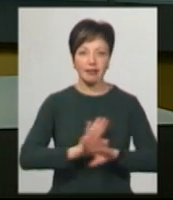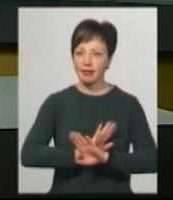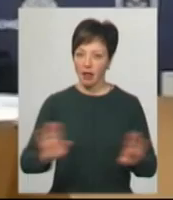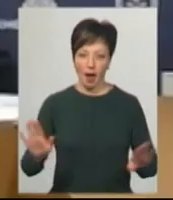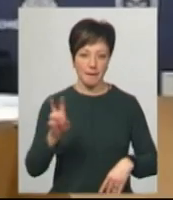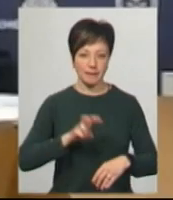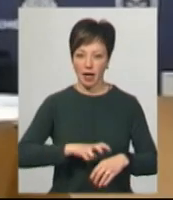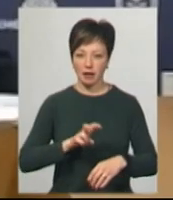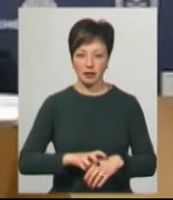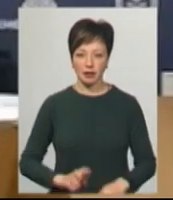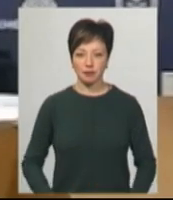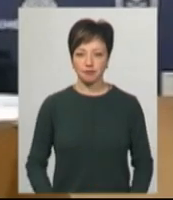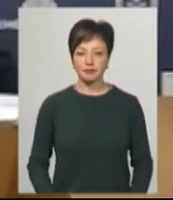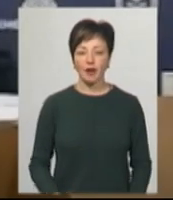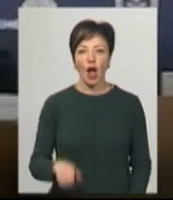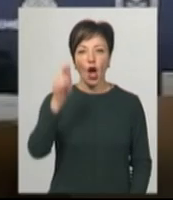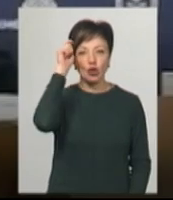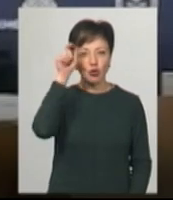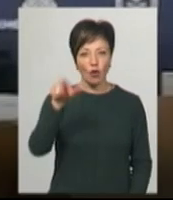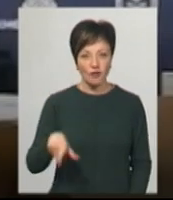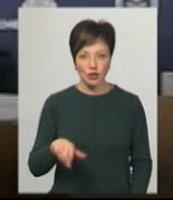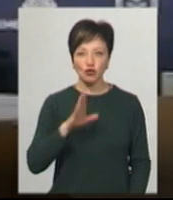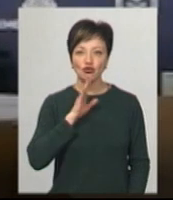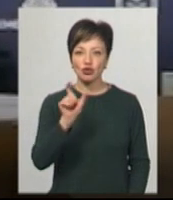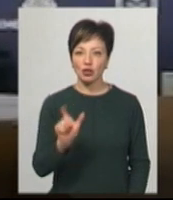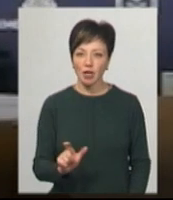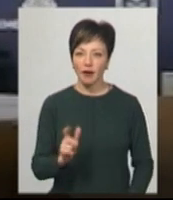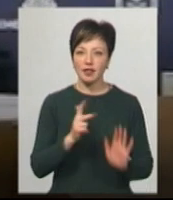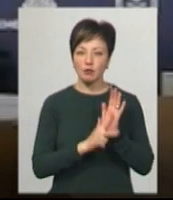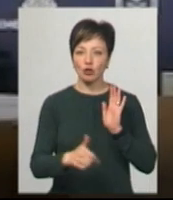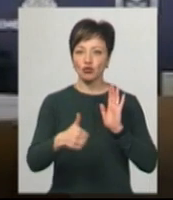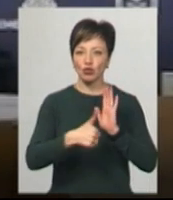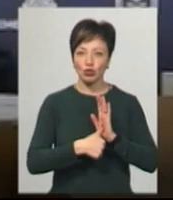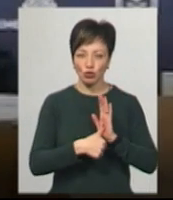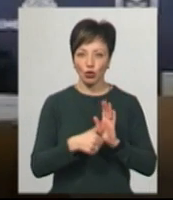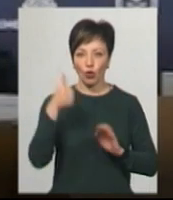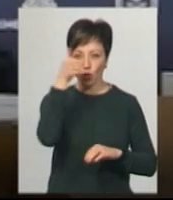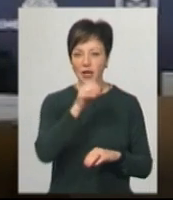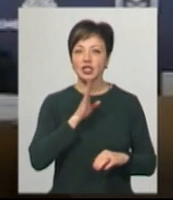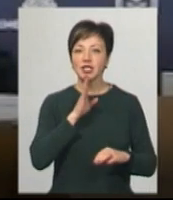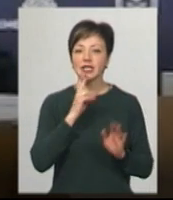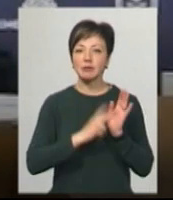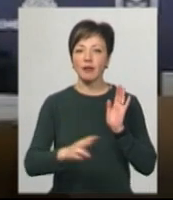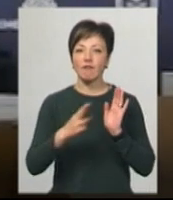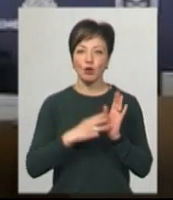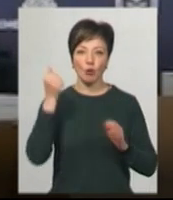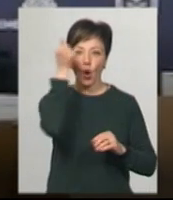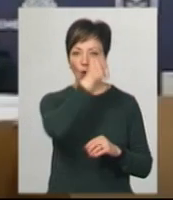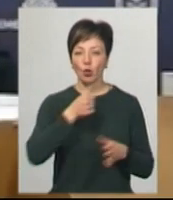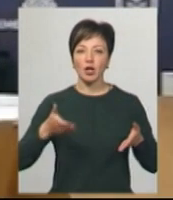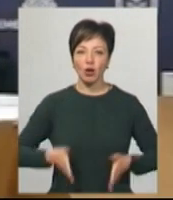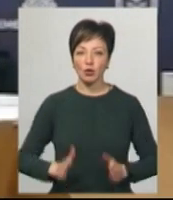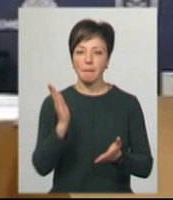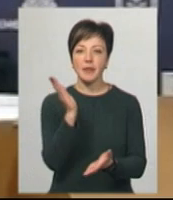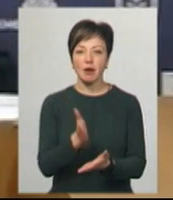Чоловік і жінка, чоловік 86-го року народження і жінка 78-го року народження,